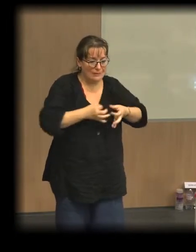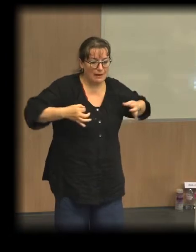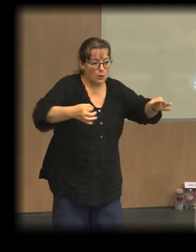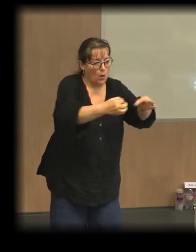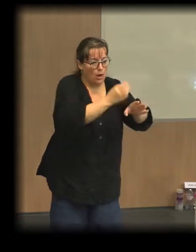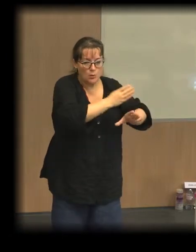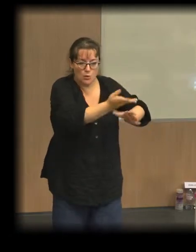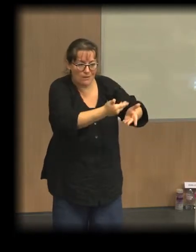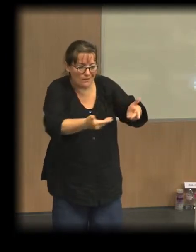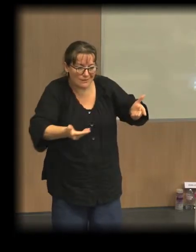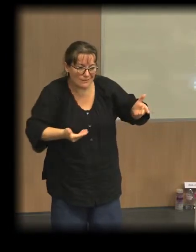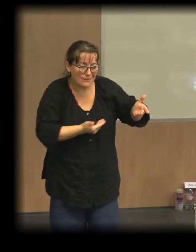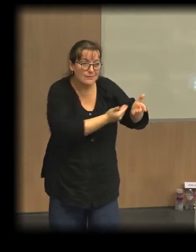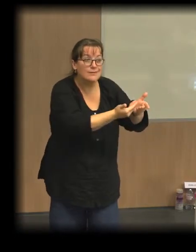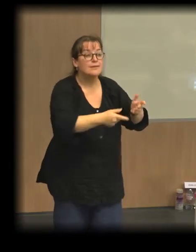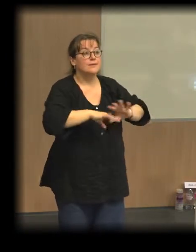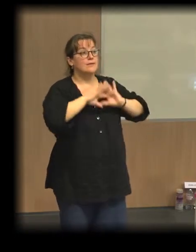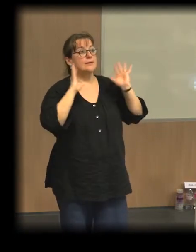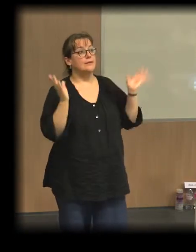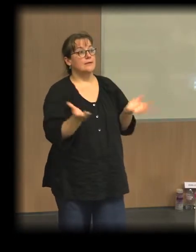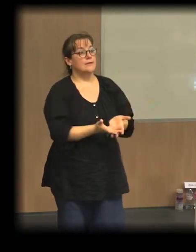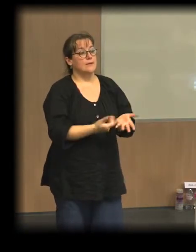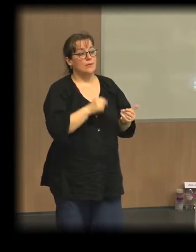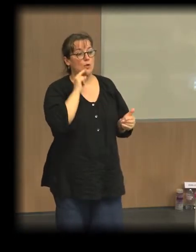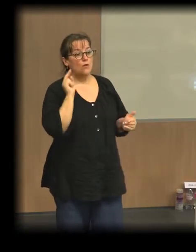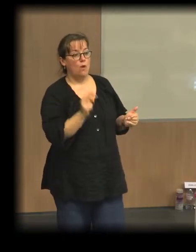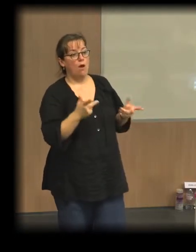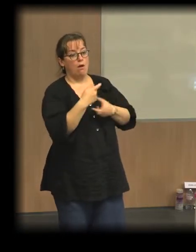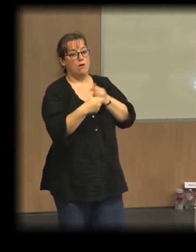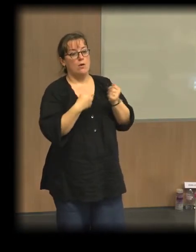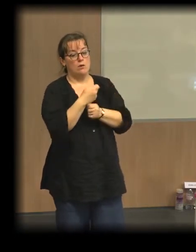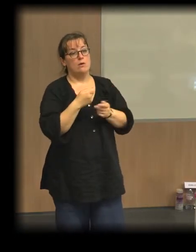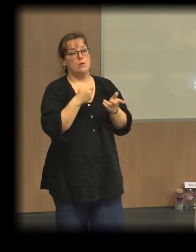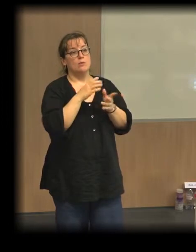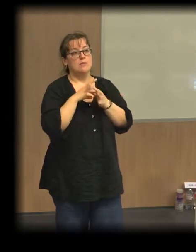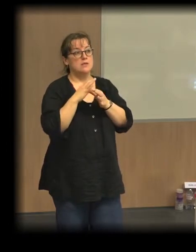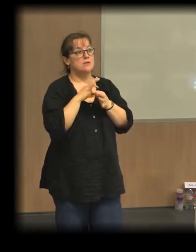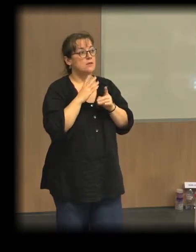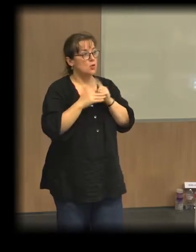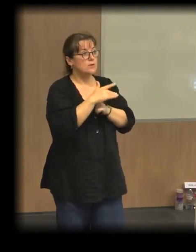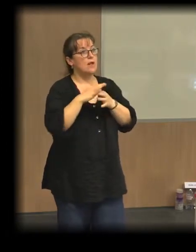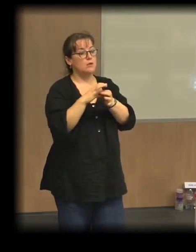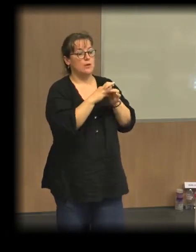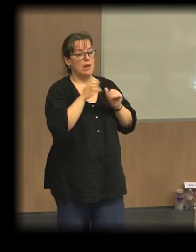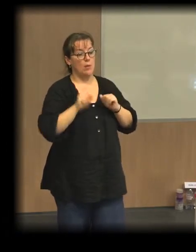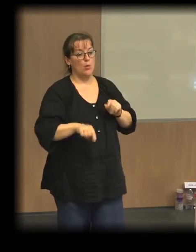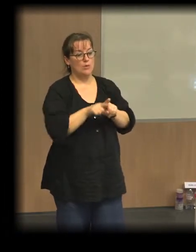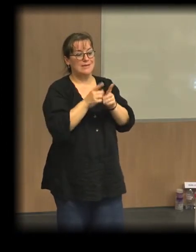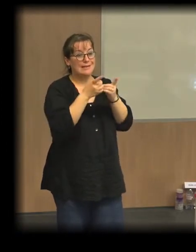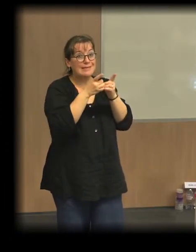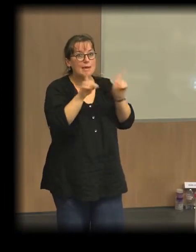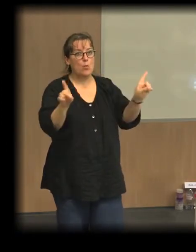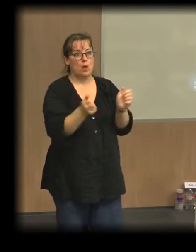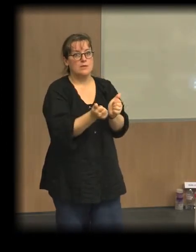besoins de ceux-ci, on a aussi la possibilité finalement à travers l'économie sociale et solidaire d'aller dans le sens d'une démocratie